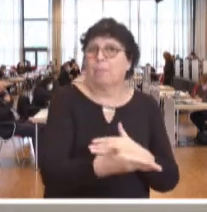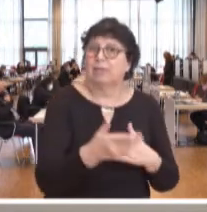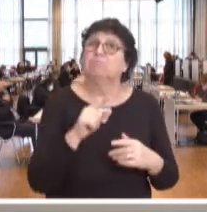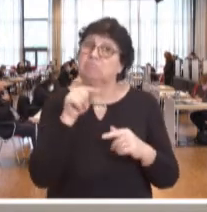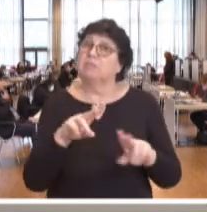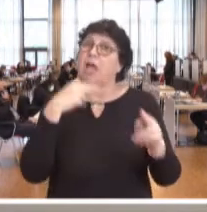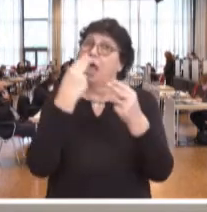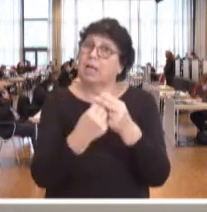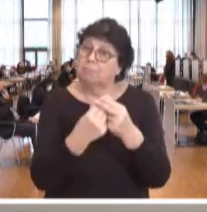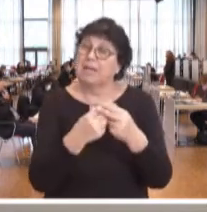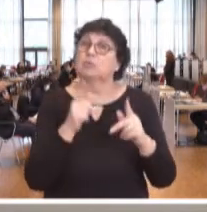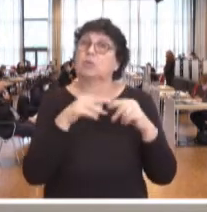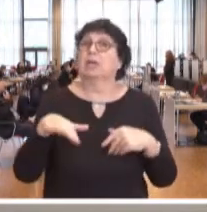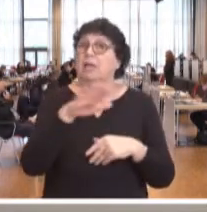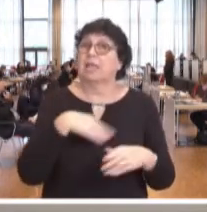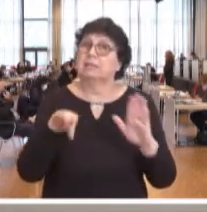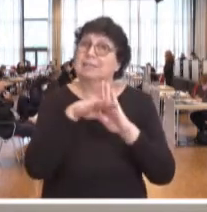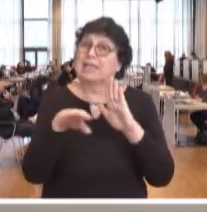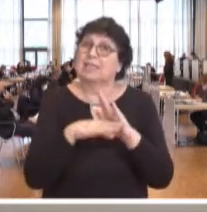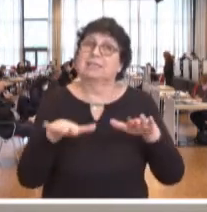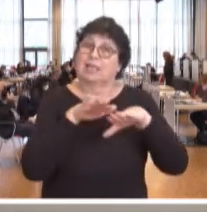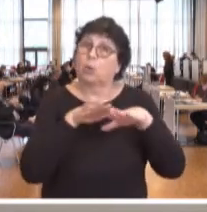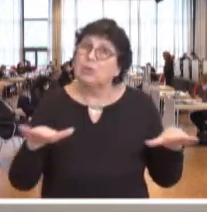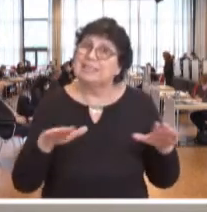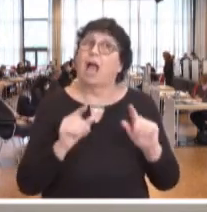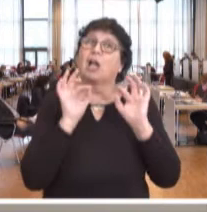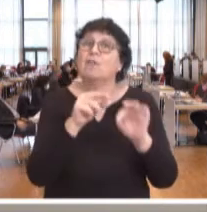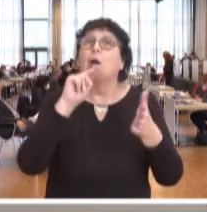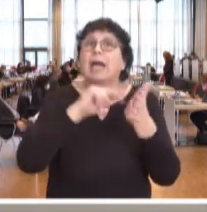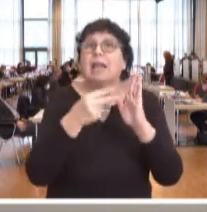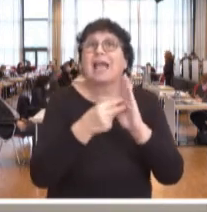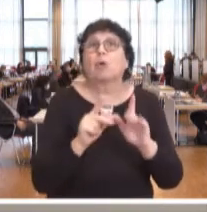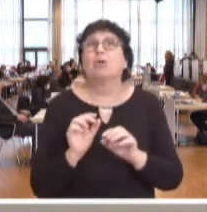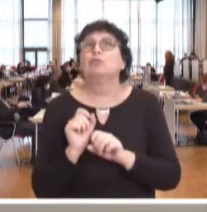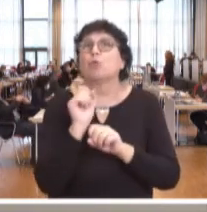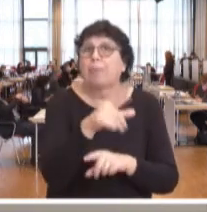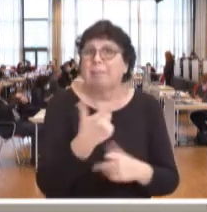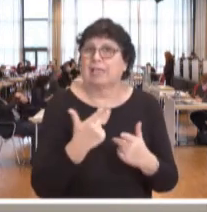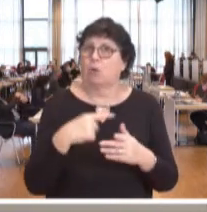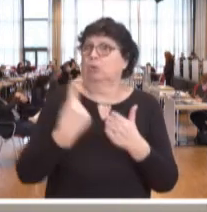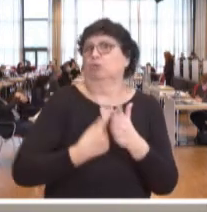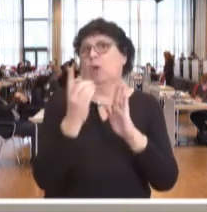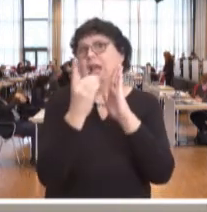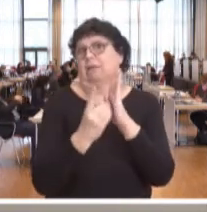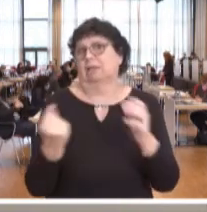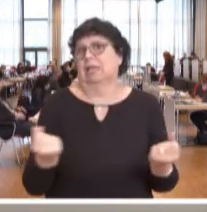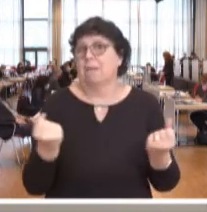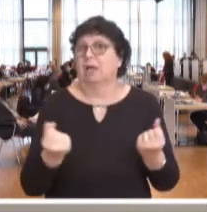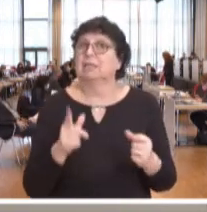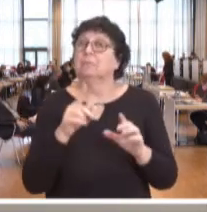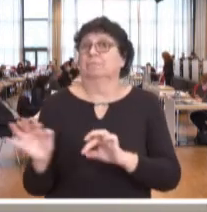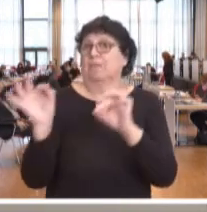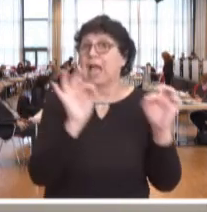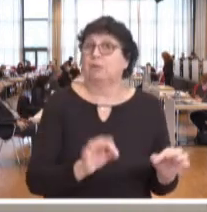Anpassung wird eine landesgesetzliche Grundlage für die elektronische Übermittlung dieser Steuerdaten geschaffen. Mit der